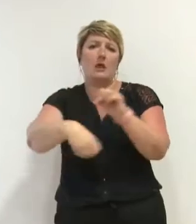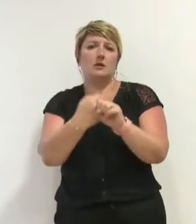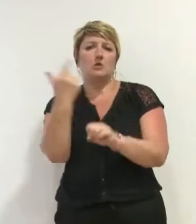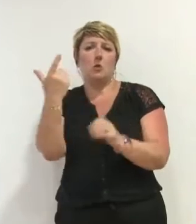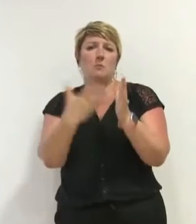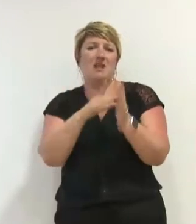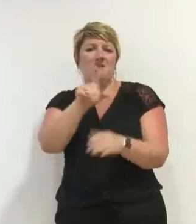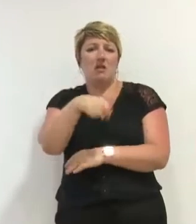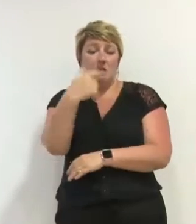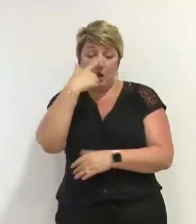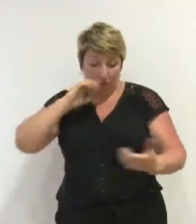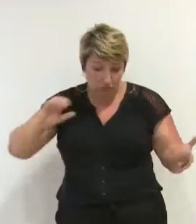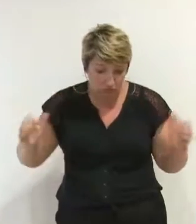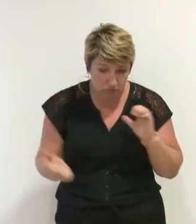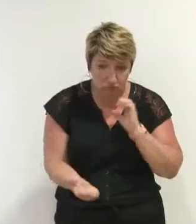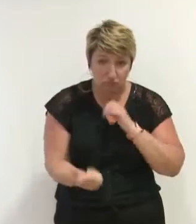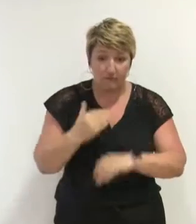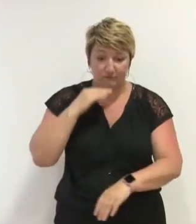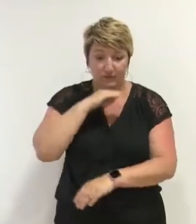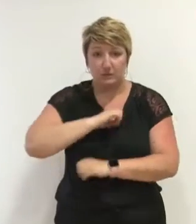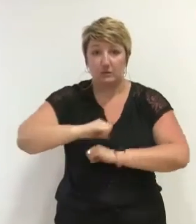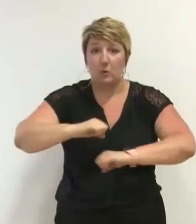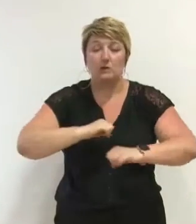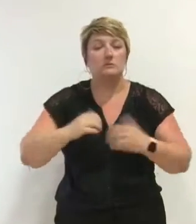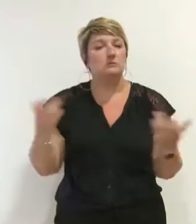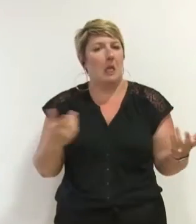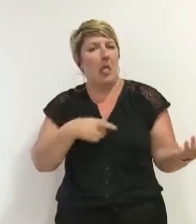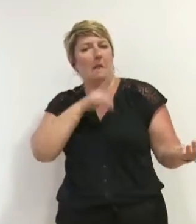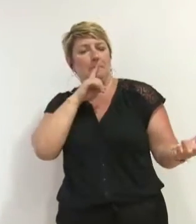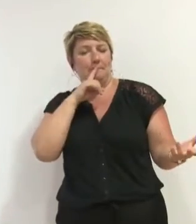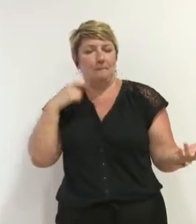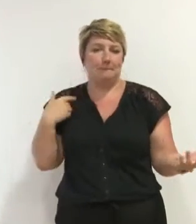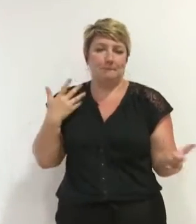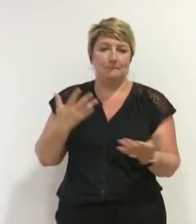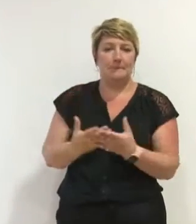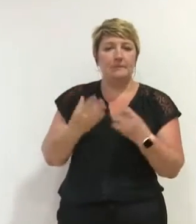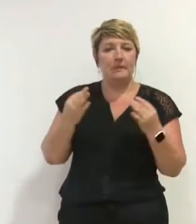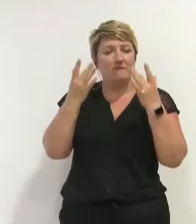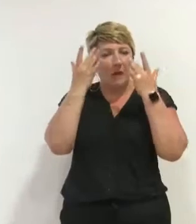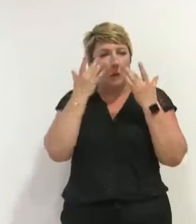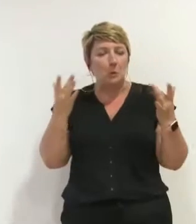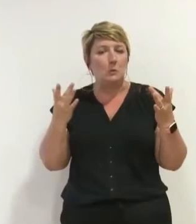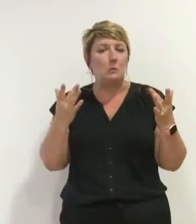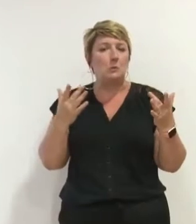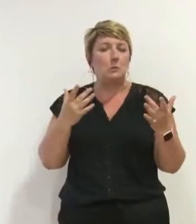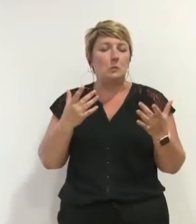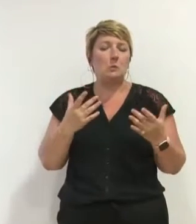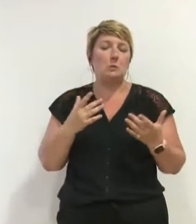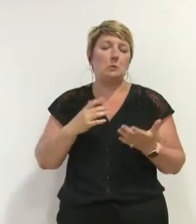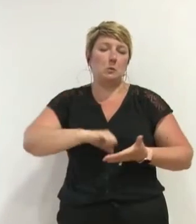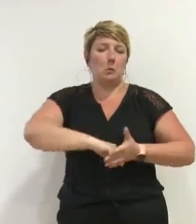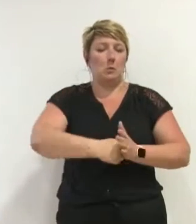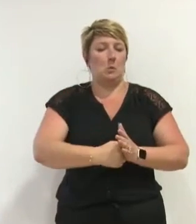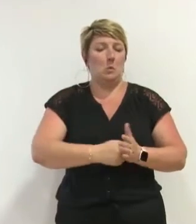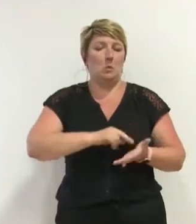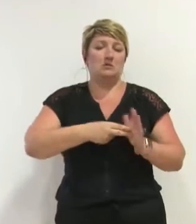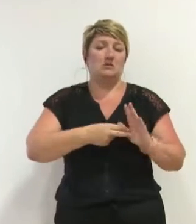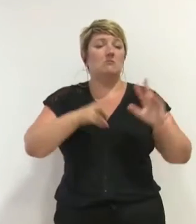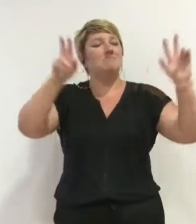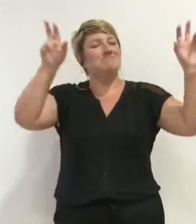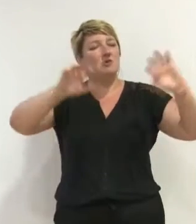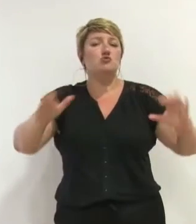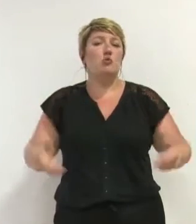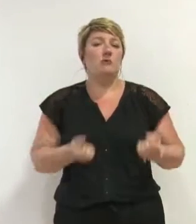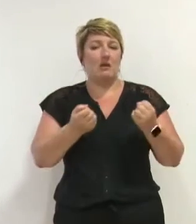Concernant la culture de la sobriété, vous vous engagez à mettre en œuvre les dernières actions du plan d'austérité prétendu de sauvegarde de 13 millions d'euros sur 3